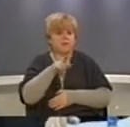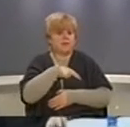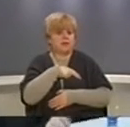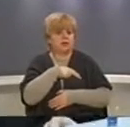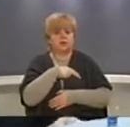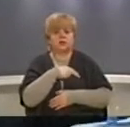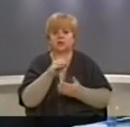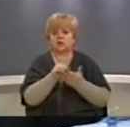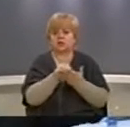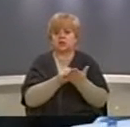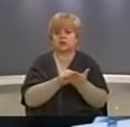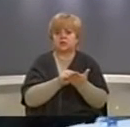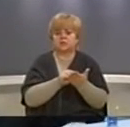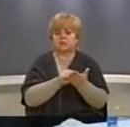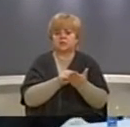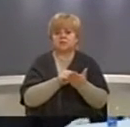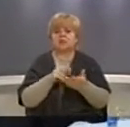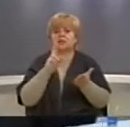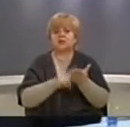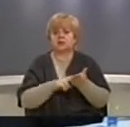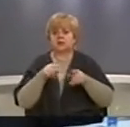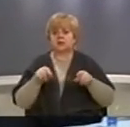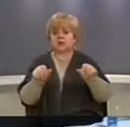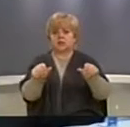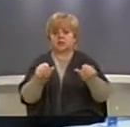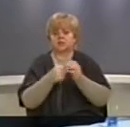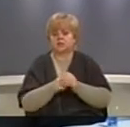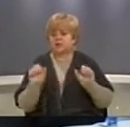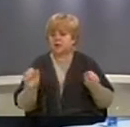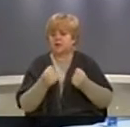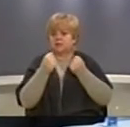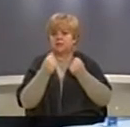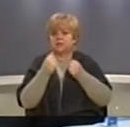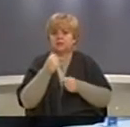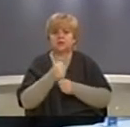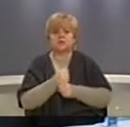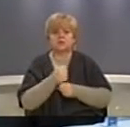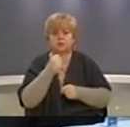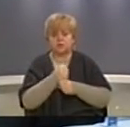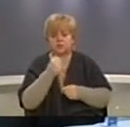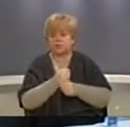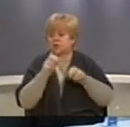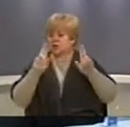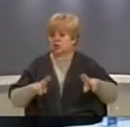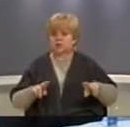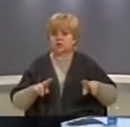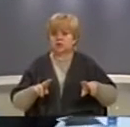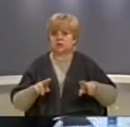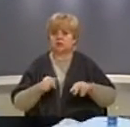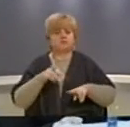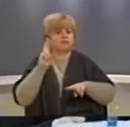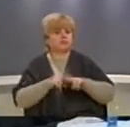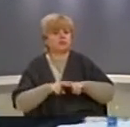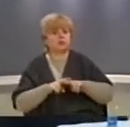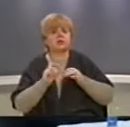registrimin dhe evidentimin e të drejtave prëndësore. Ka vështërsuar punën e organeve të drejtsis për marën e vendimeve